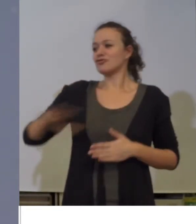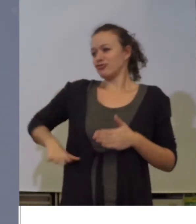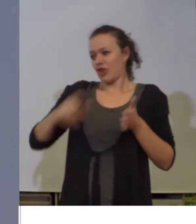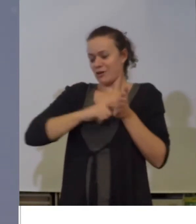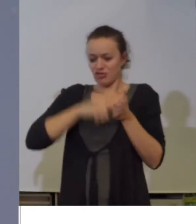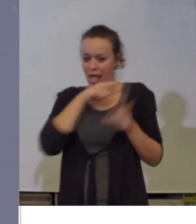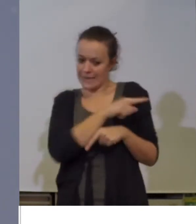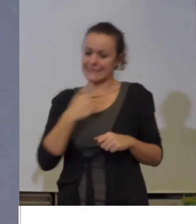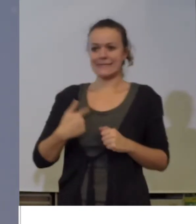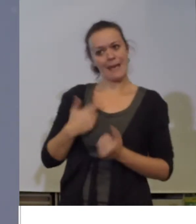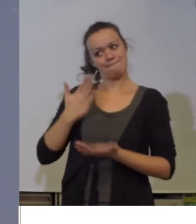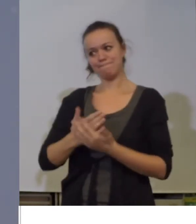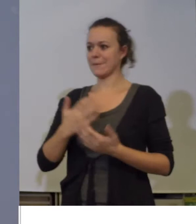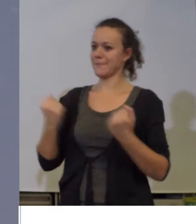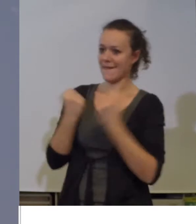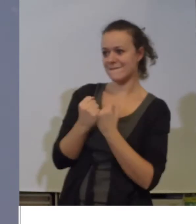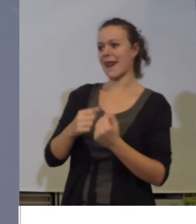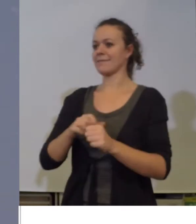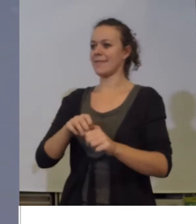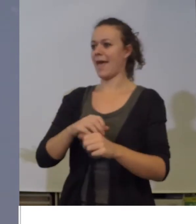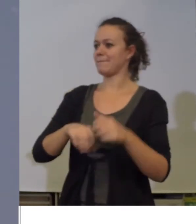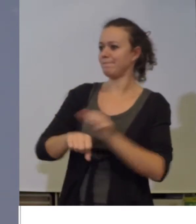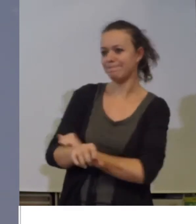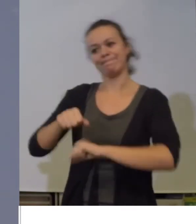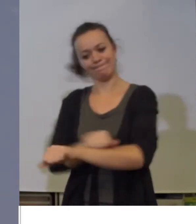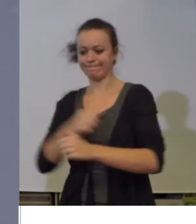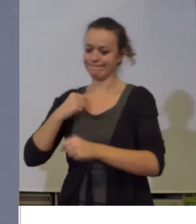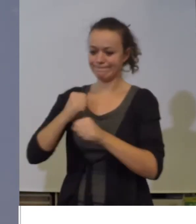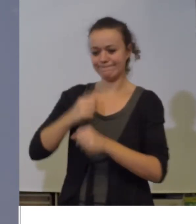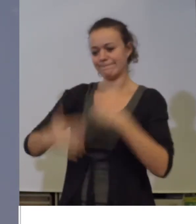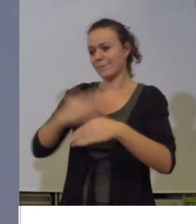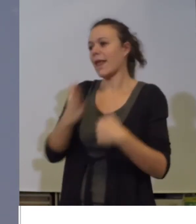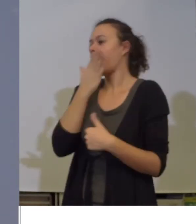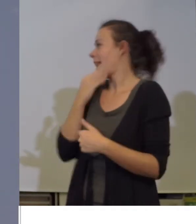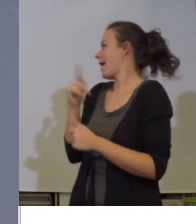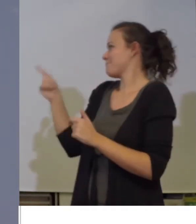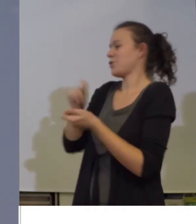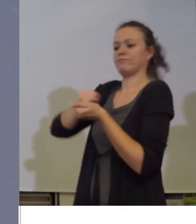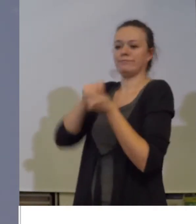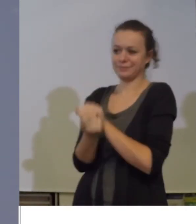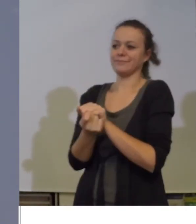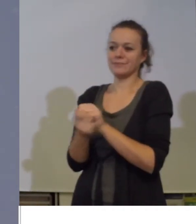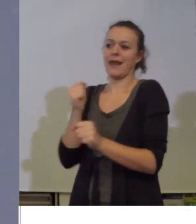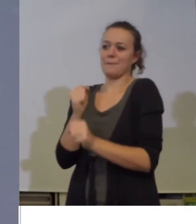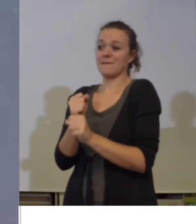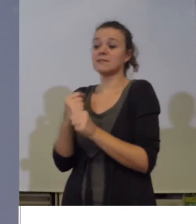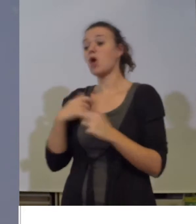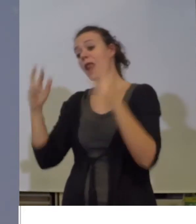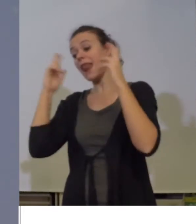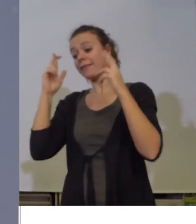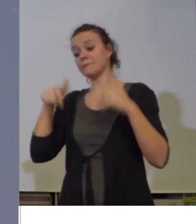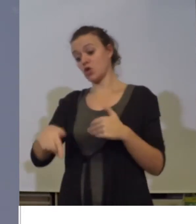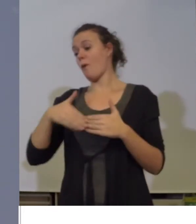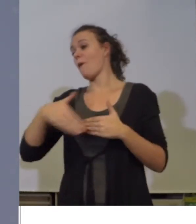Naše članice su onako bile vredne i napravili smo jako lep pogon